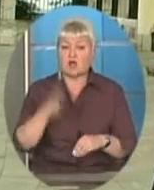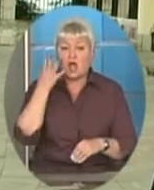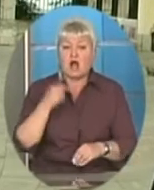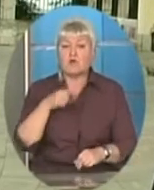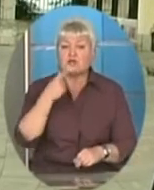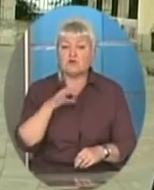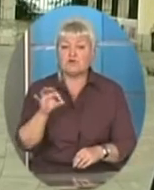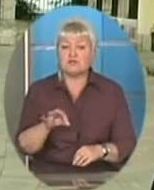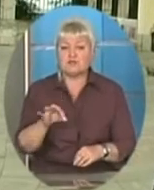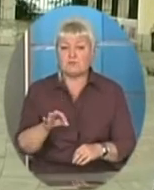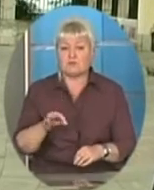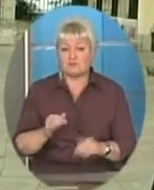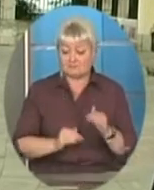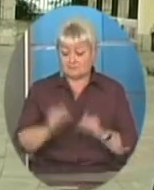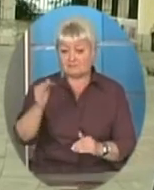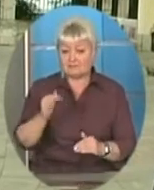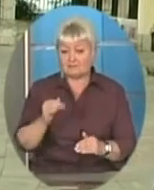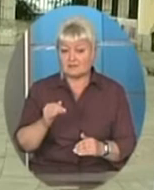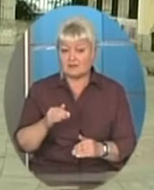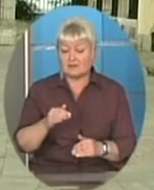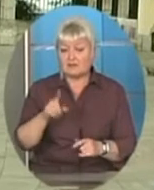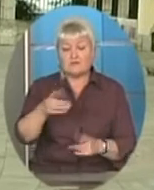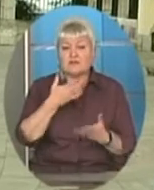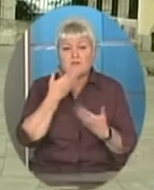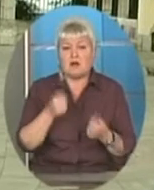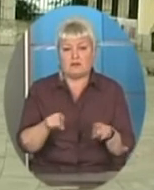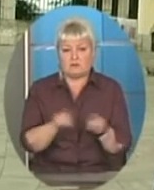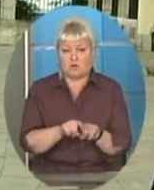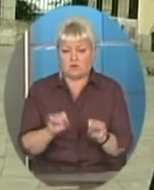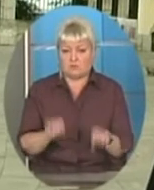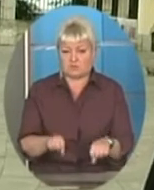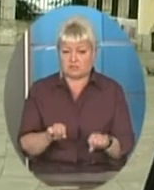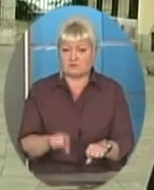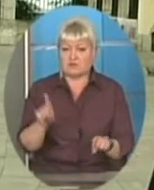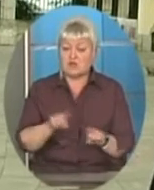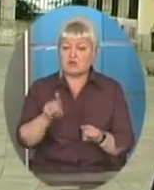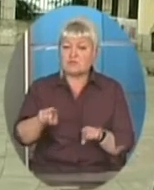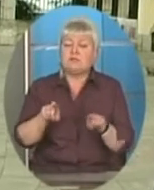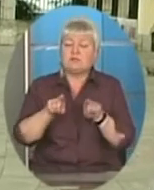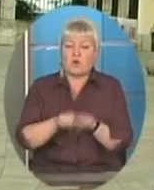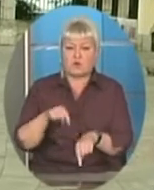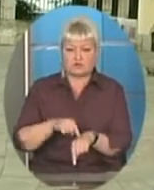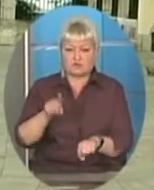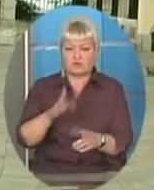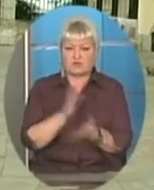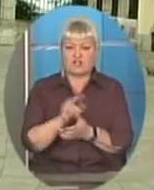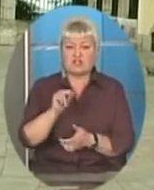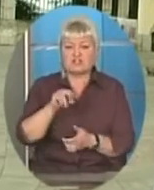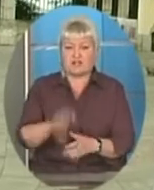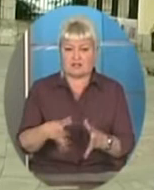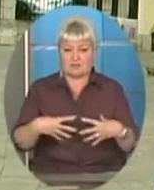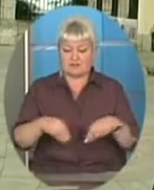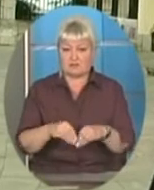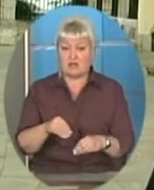говорити про підлітка, на жаль, він вже не має такої можливості. І тому, щоб вони також відчулися, що вони є членами сім'ї,